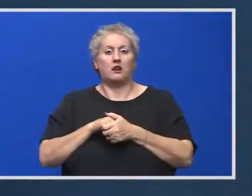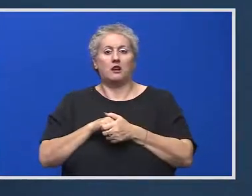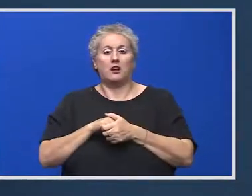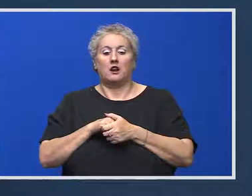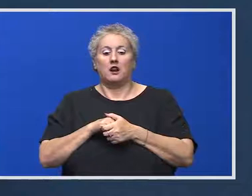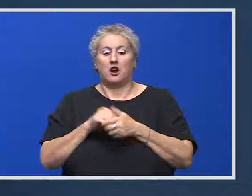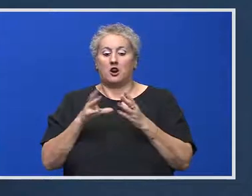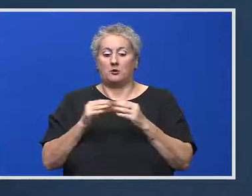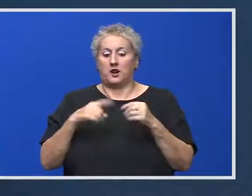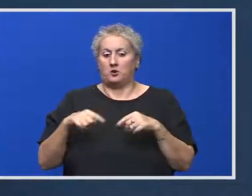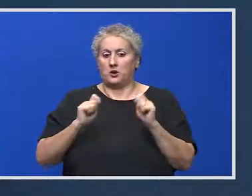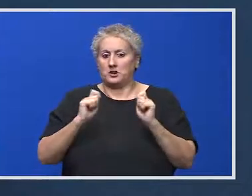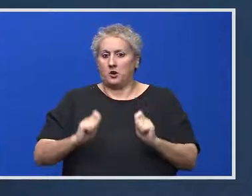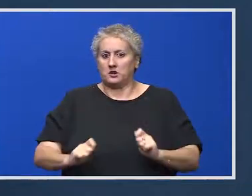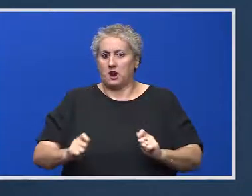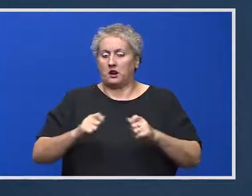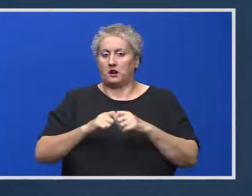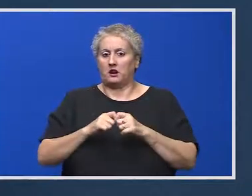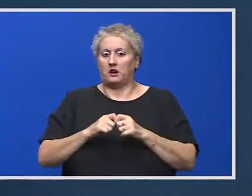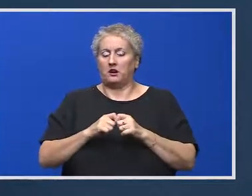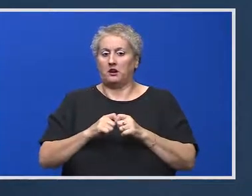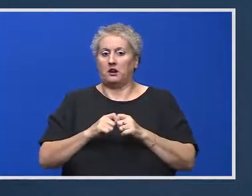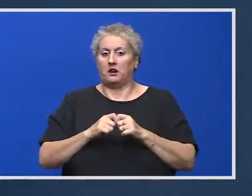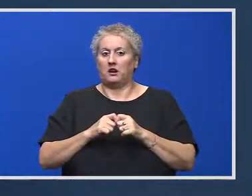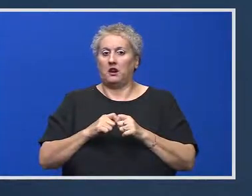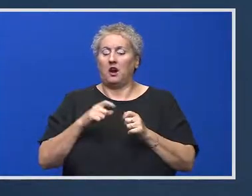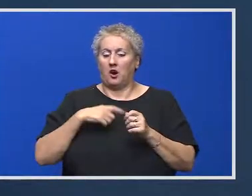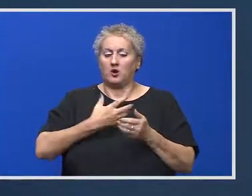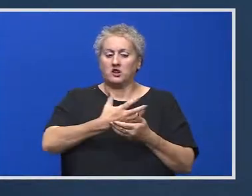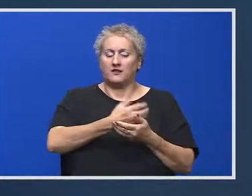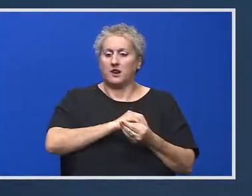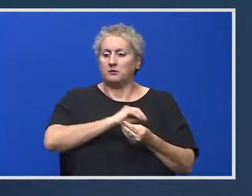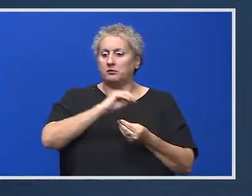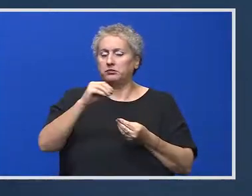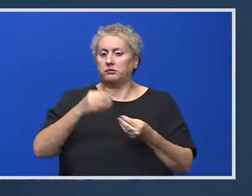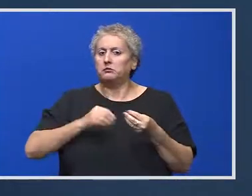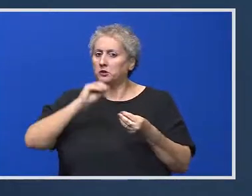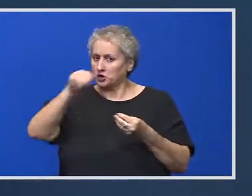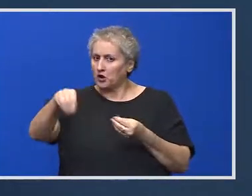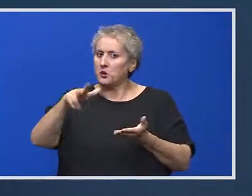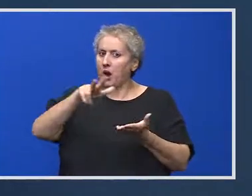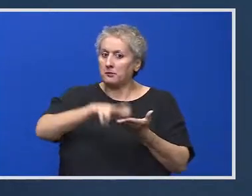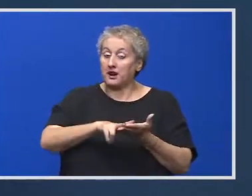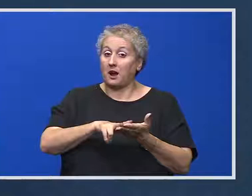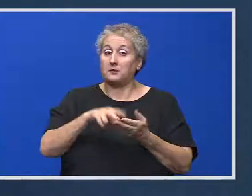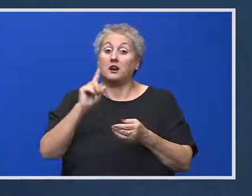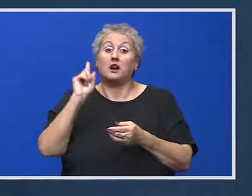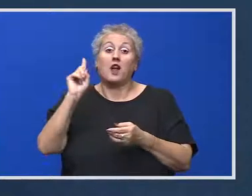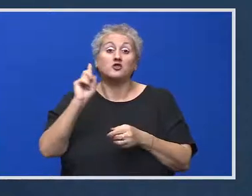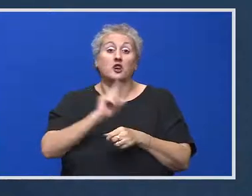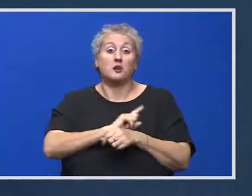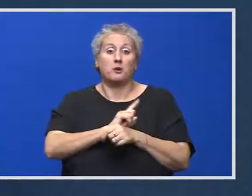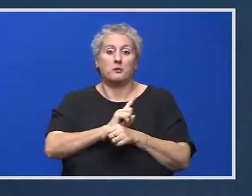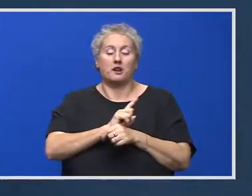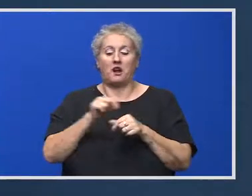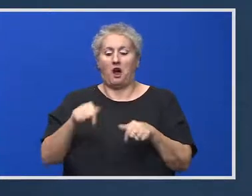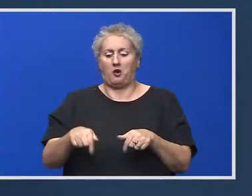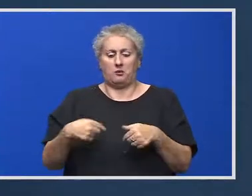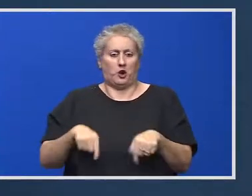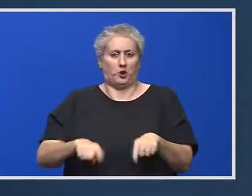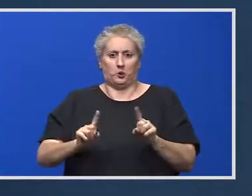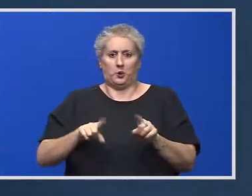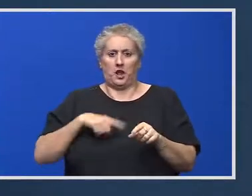este o țară care este adupă de România, vom veni cu această strategie și o vom prezenta văzut. În acest moment, eu nu cred că este oportun